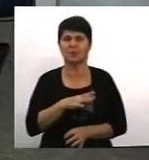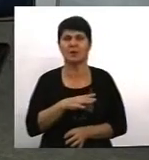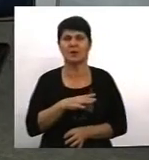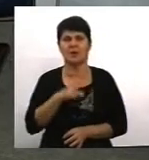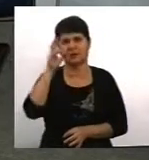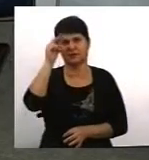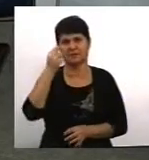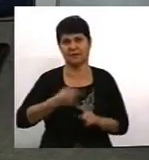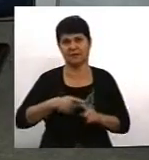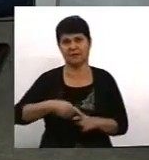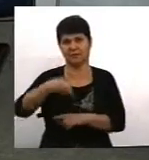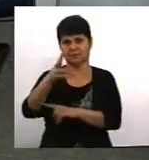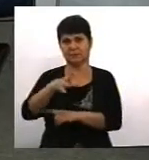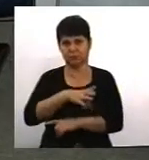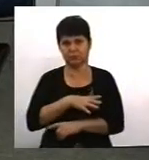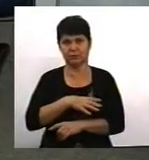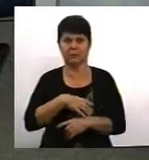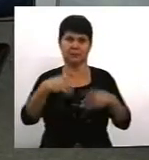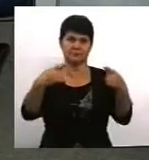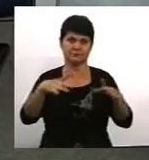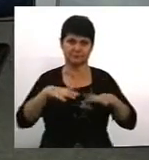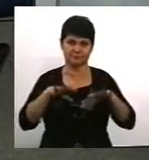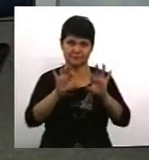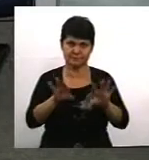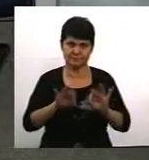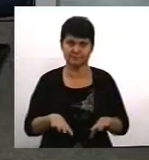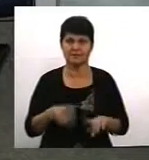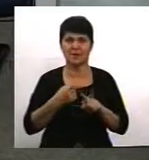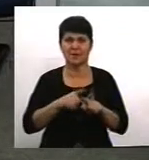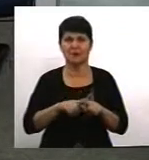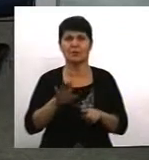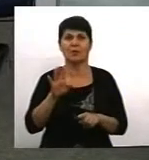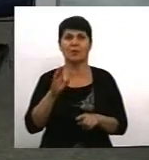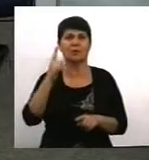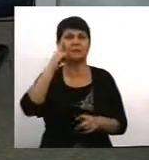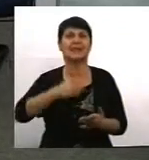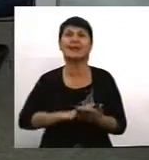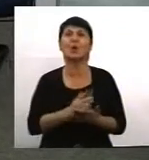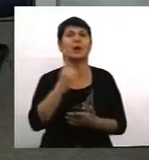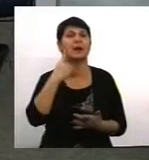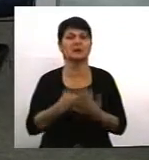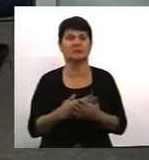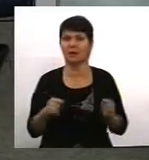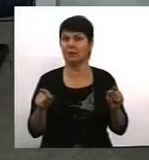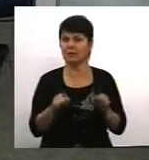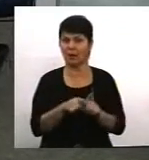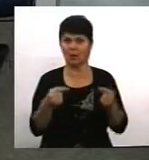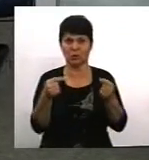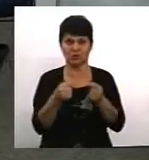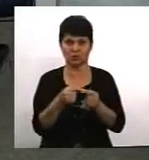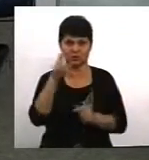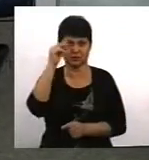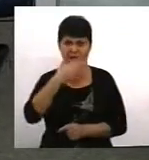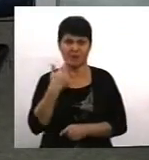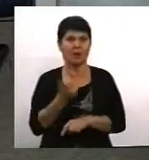транслювалися і в мережах цифри були обчислені теоретично. Такої цифри остаточно немає. Але те, що дуже